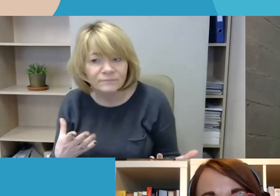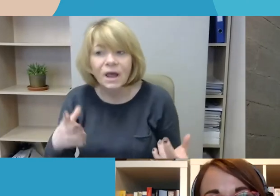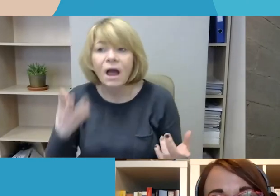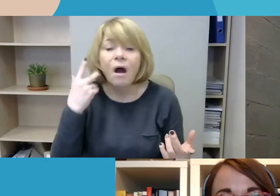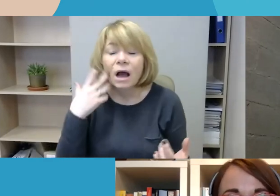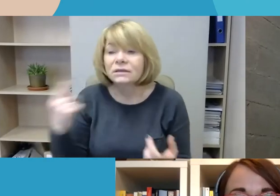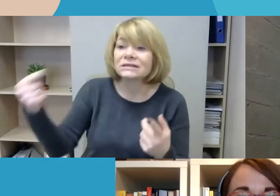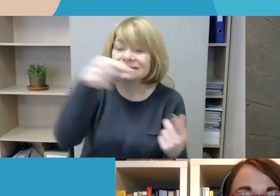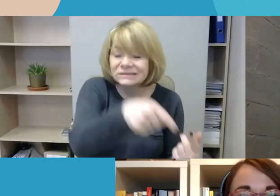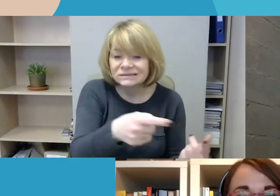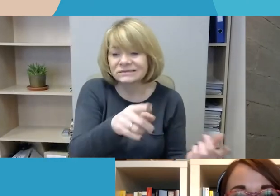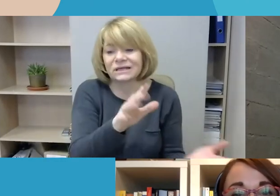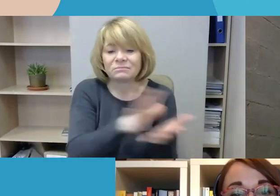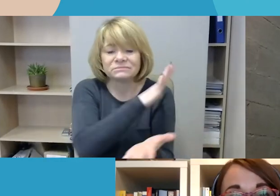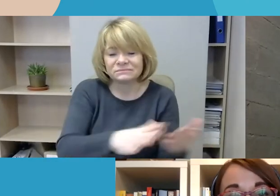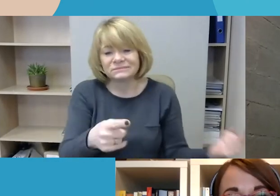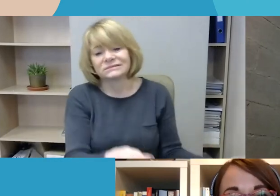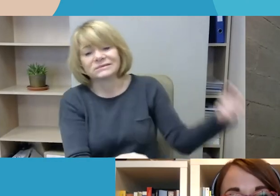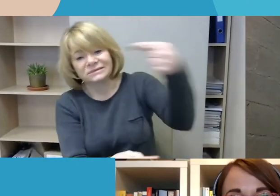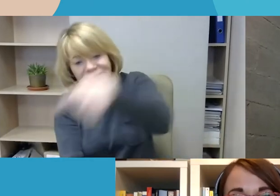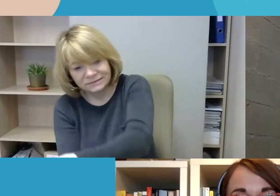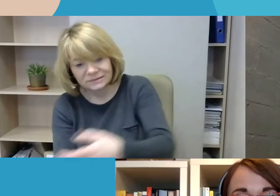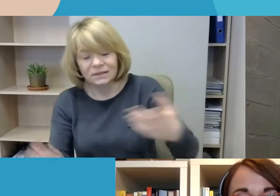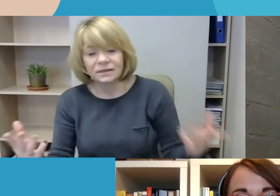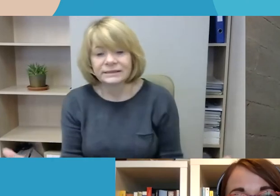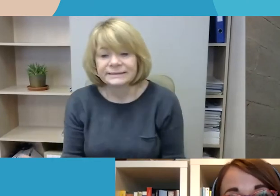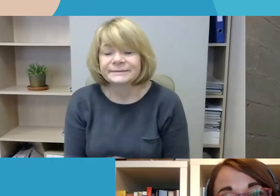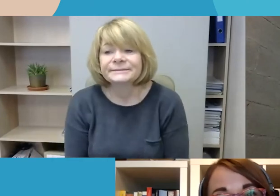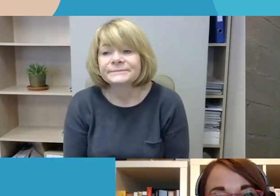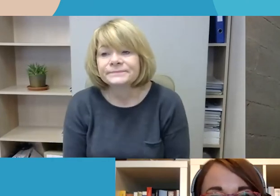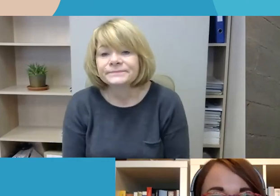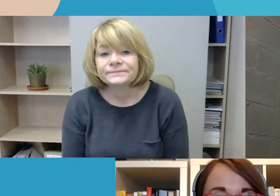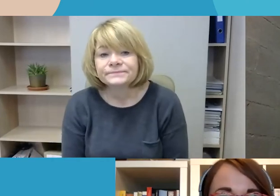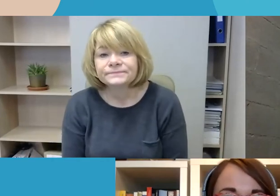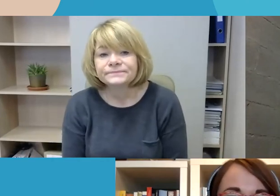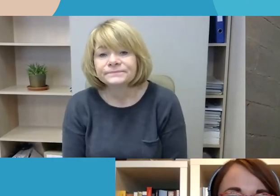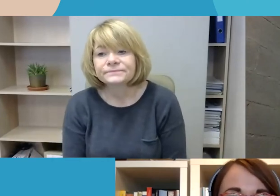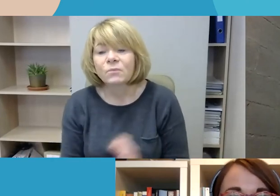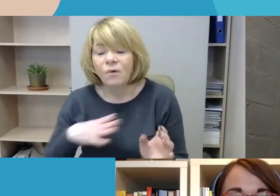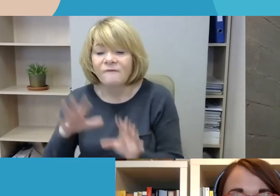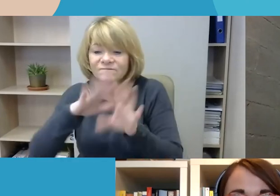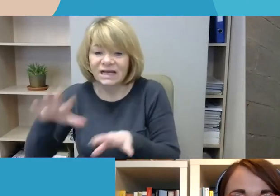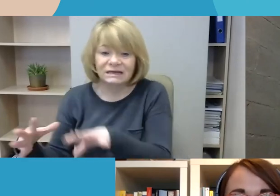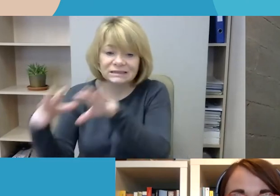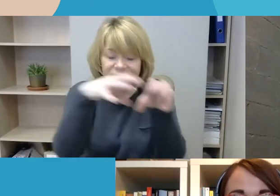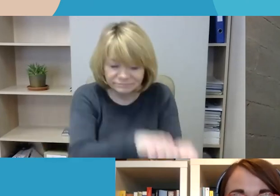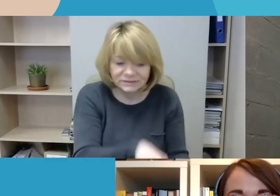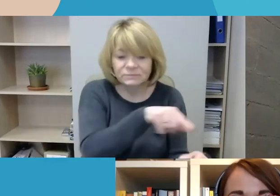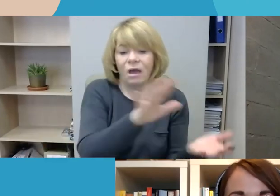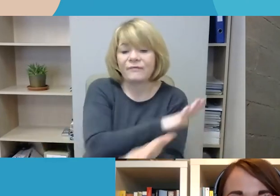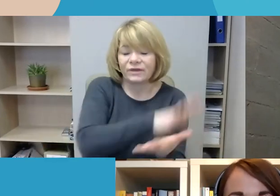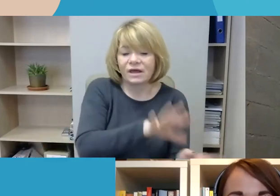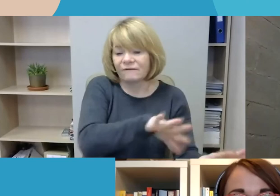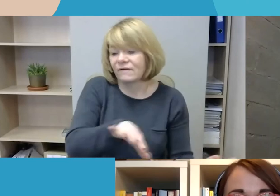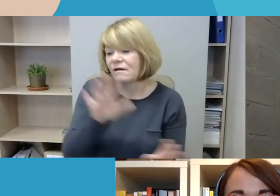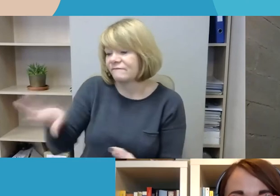asmenys, kurie užpuolė tuos vaikus ir jų vaikai. Tai mes kalbame apie tai,